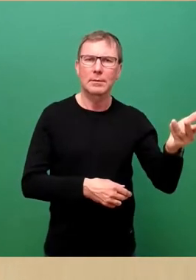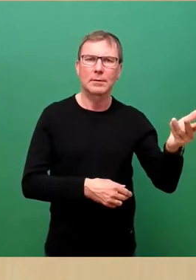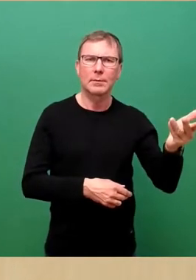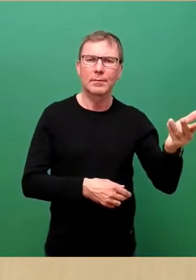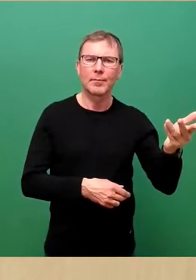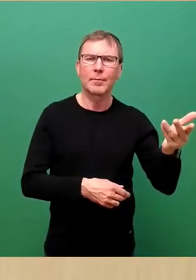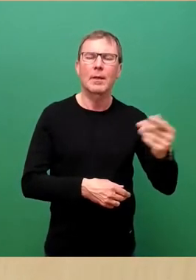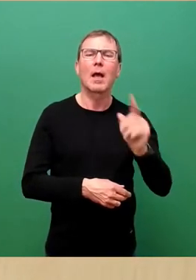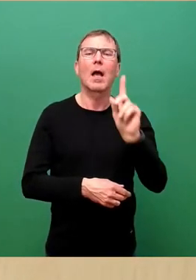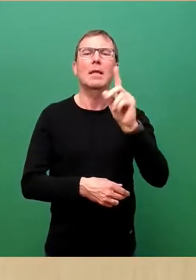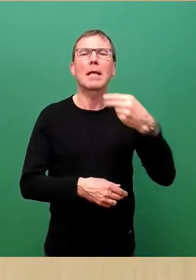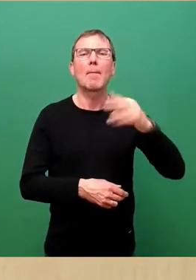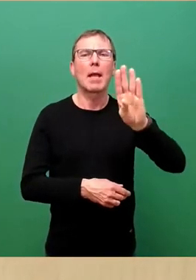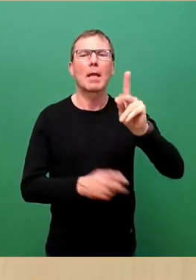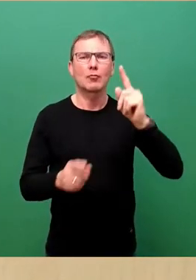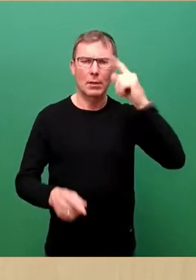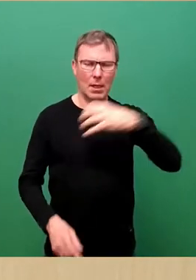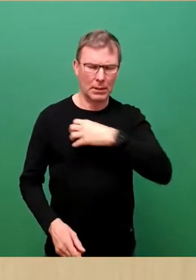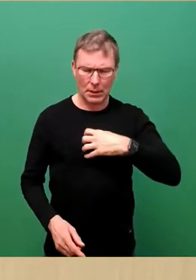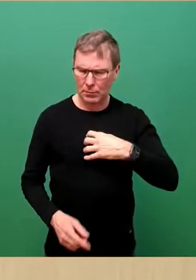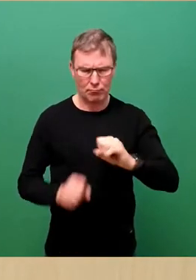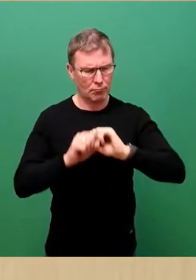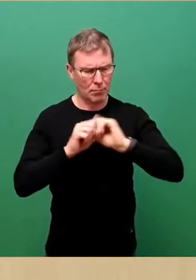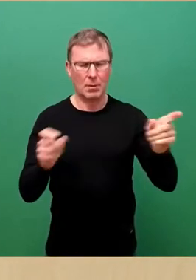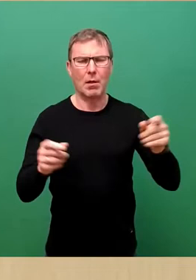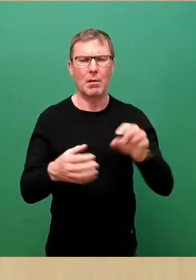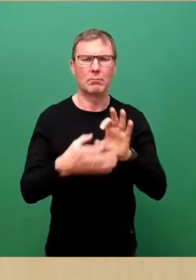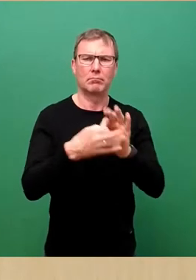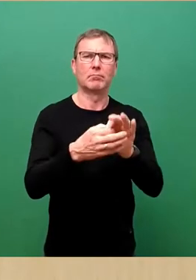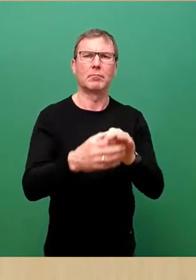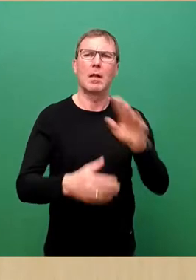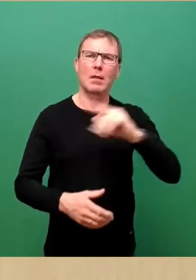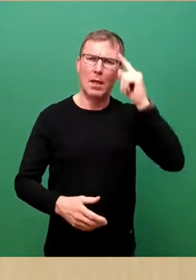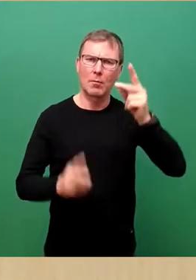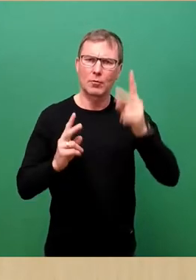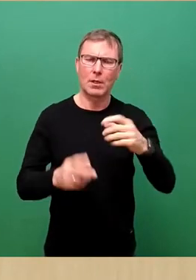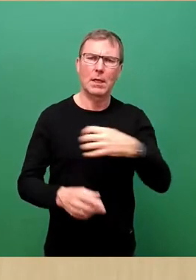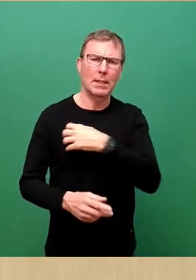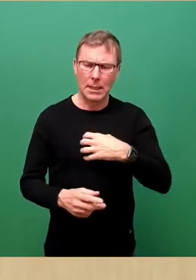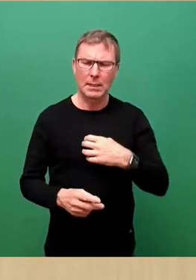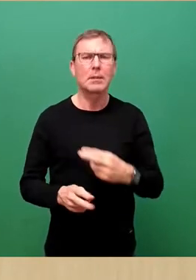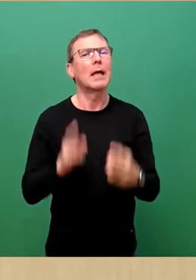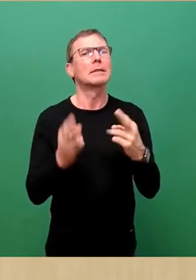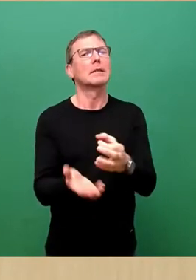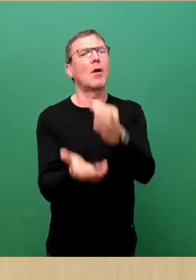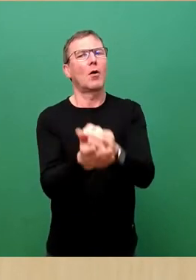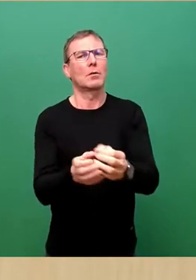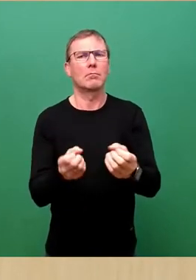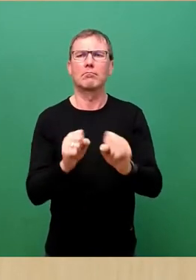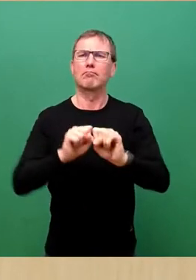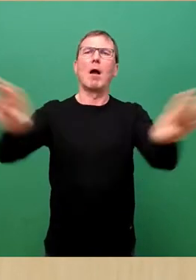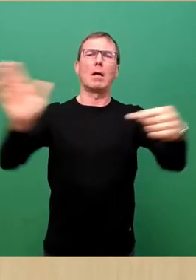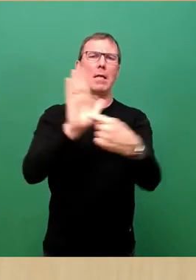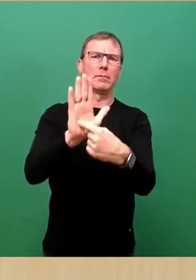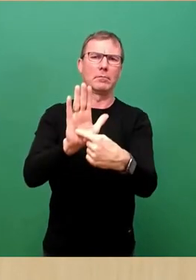DGB-Stadtrat Dresden steht klar hinter dem Antrag, die Landeshauptstadt Dresden zum sicheren Hafen zu erklären. Wenn Sie